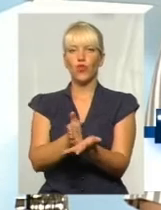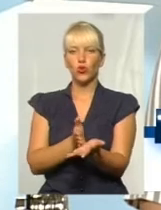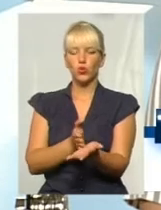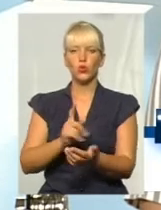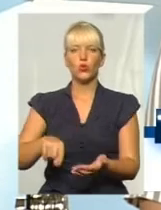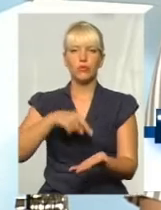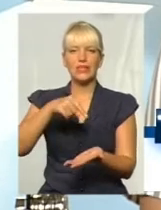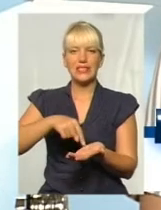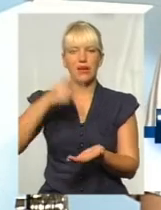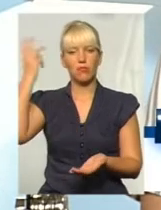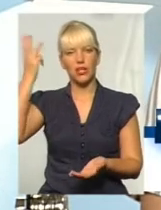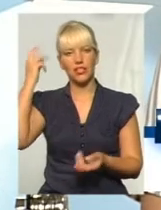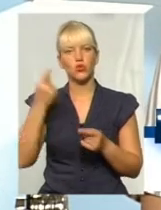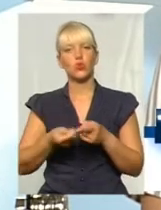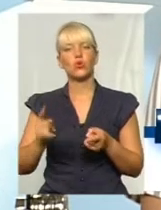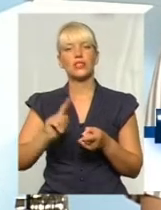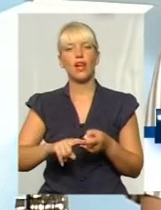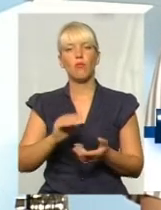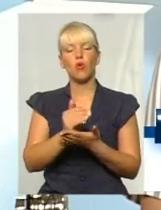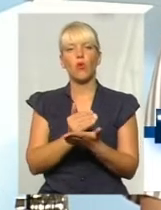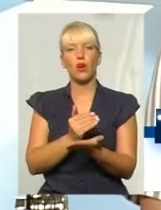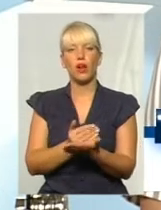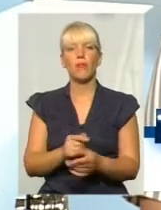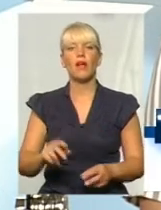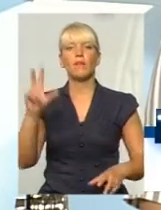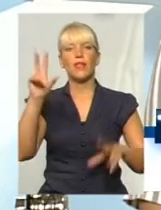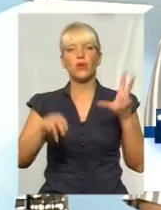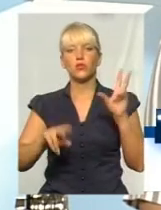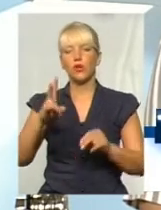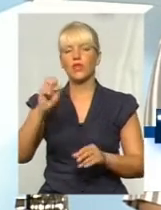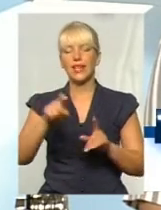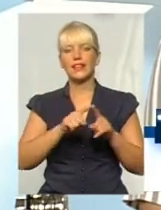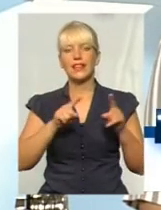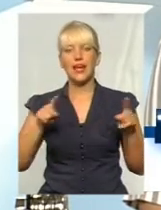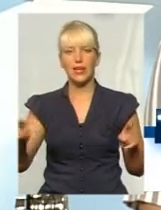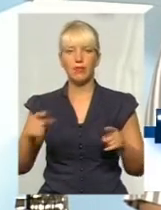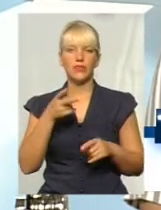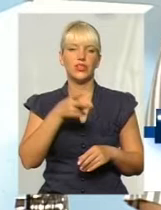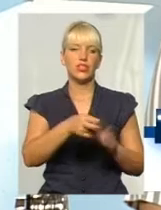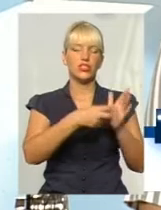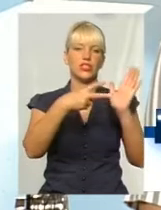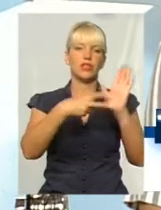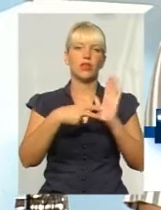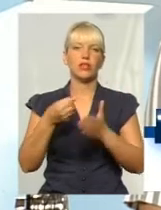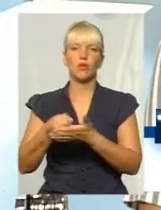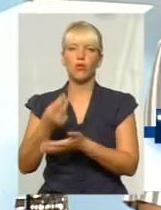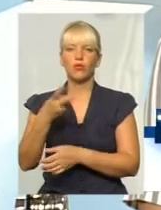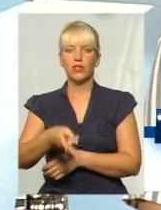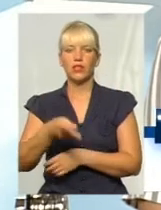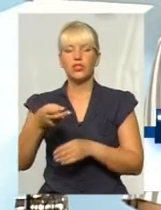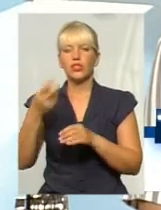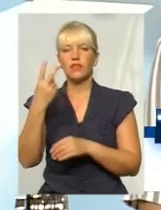Ця програма розрахована на термін з 2017 року по 2025 рік.